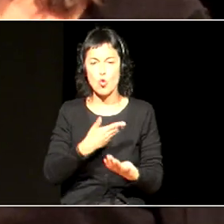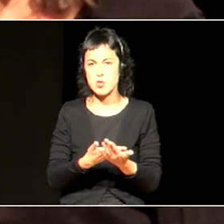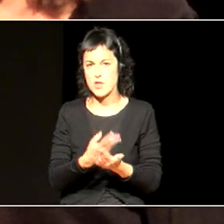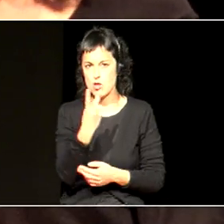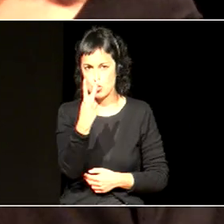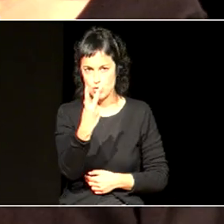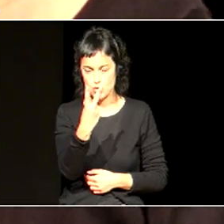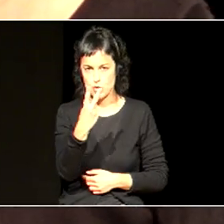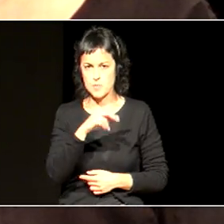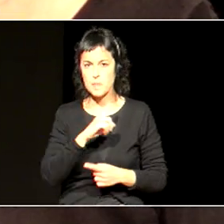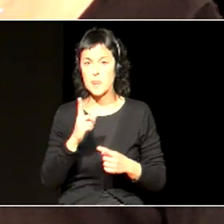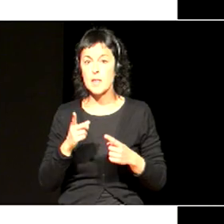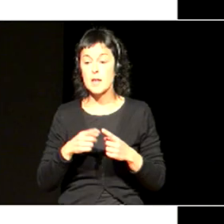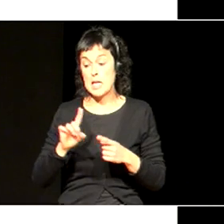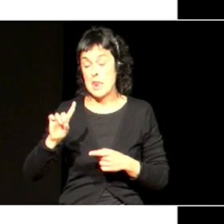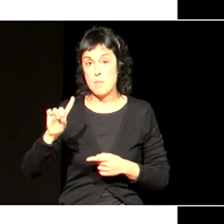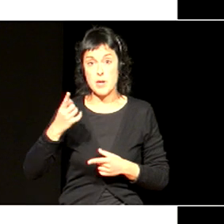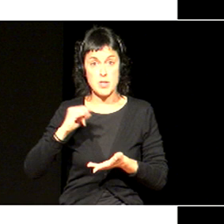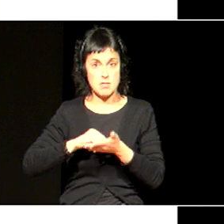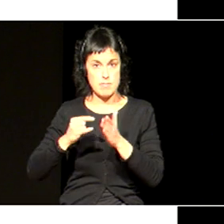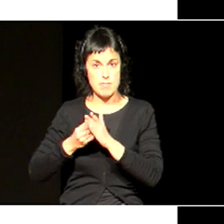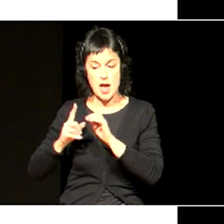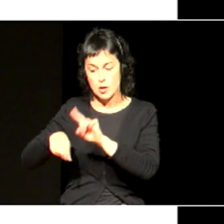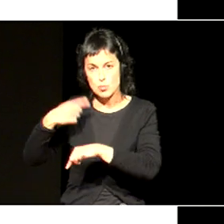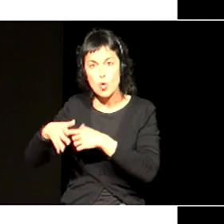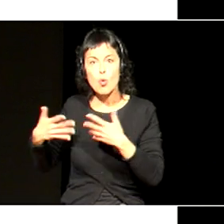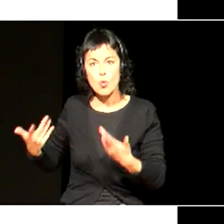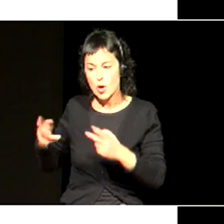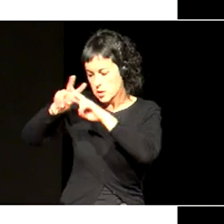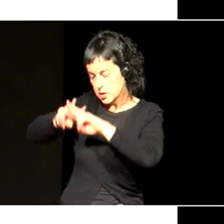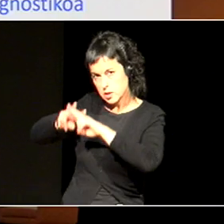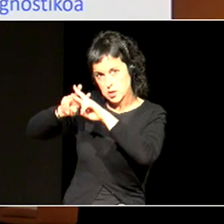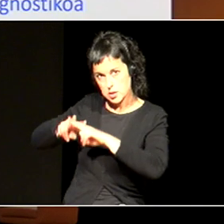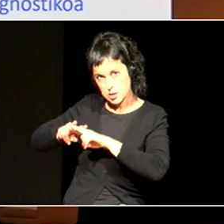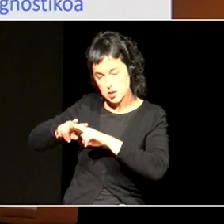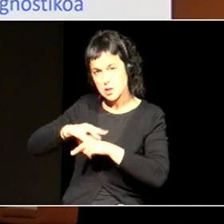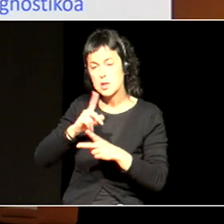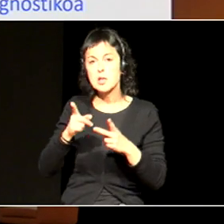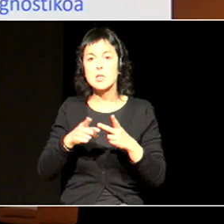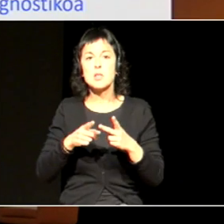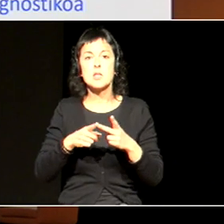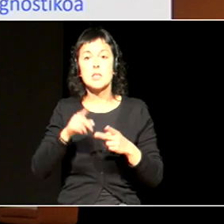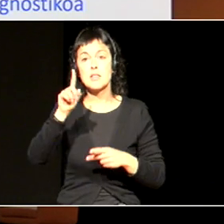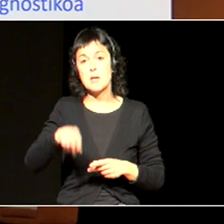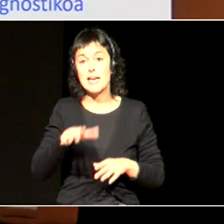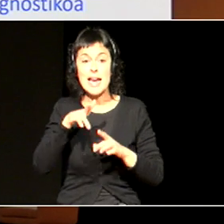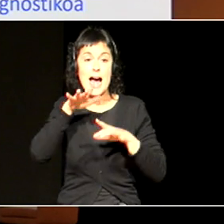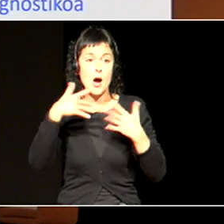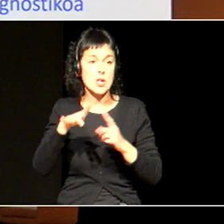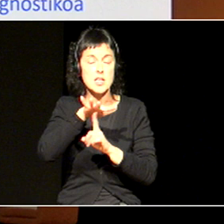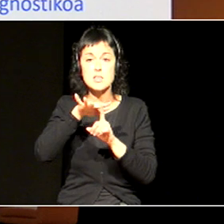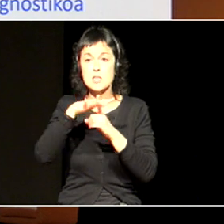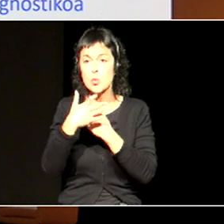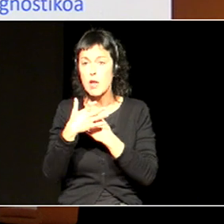astertu dugu lehenengo planaren ondorioak, eta gero bestetik ere, ba, egungo diagnostikoaren datuak, eta, ba,